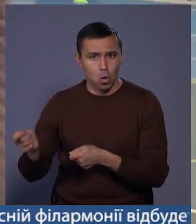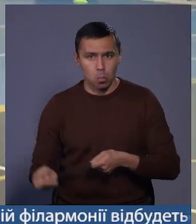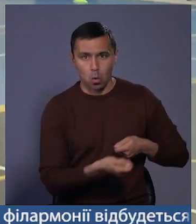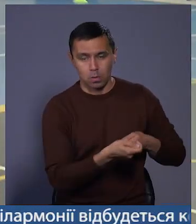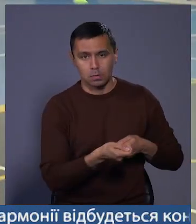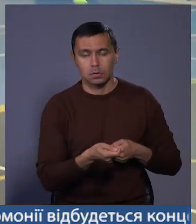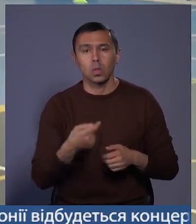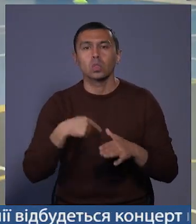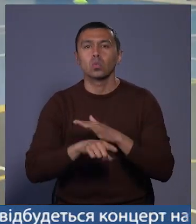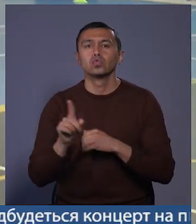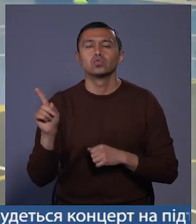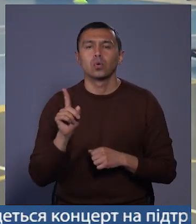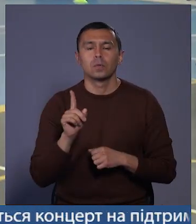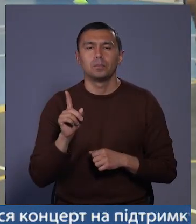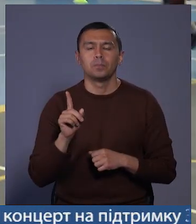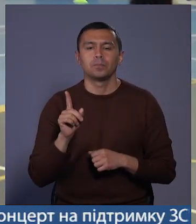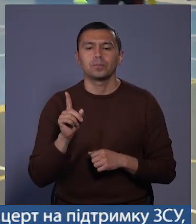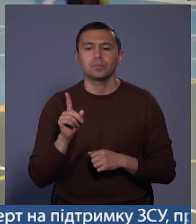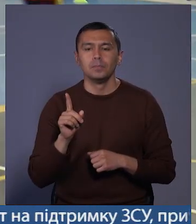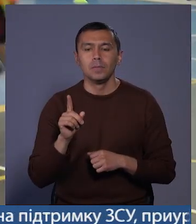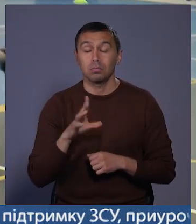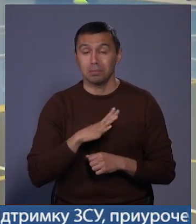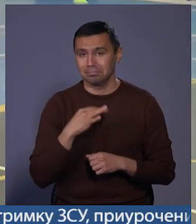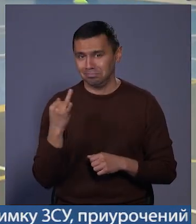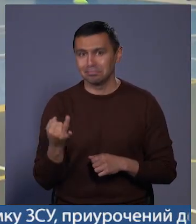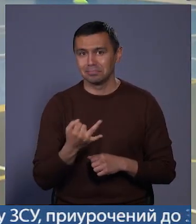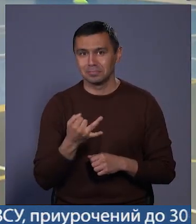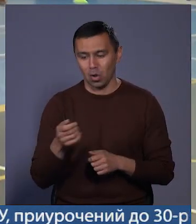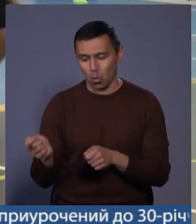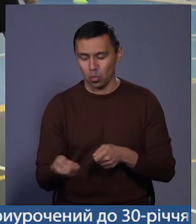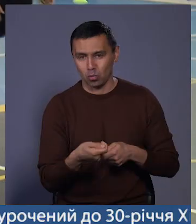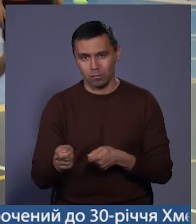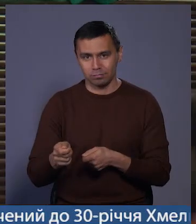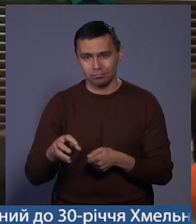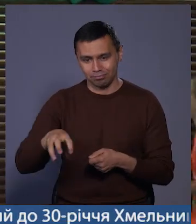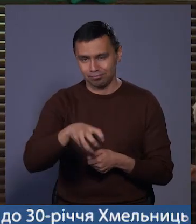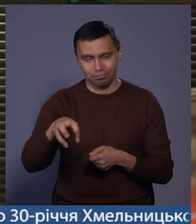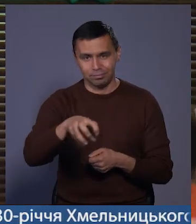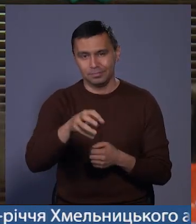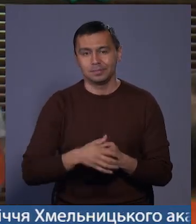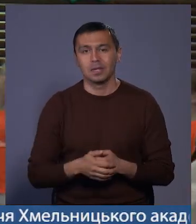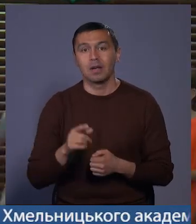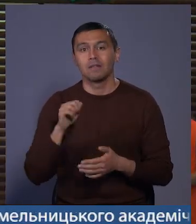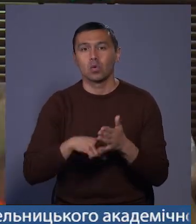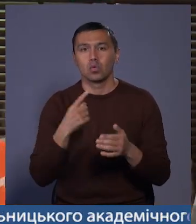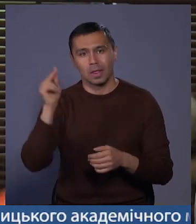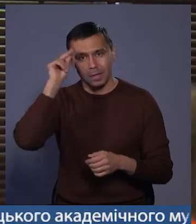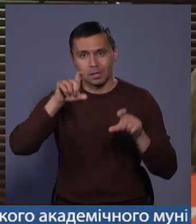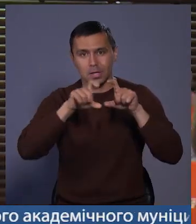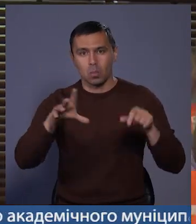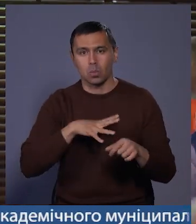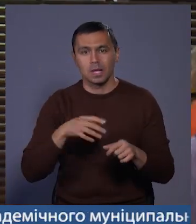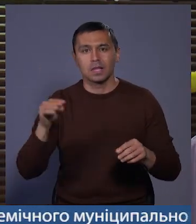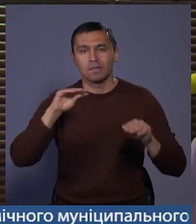бо було прикольно клюшкою водити і заховати голову». Від одного навчального закладу були